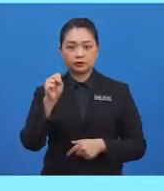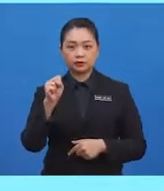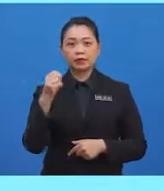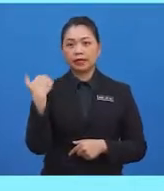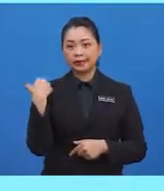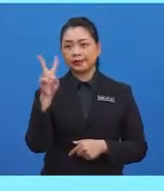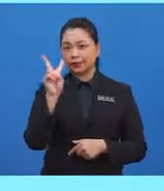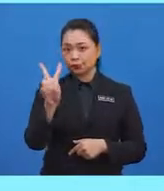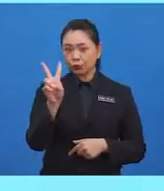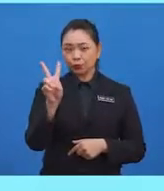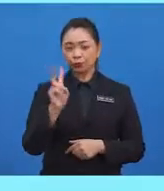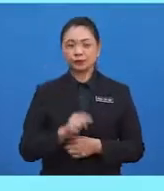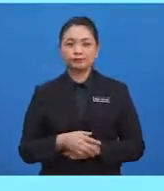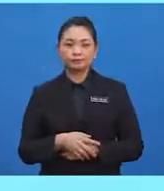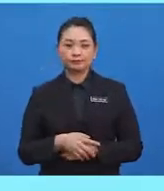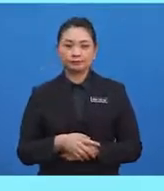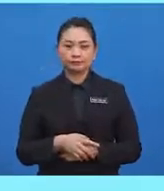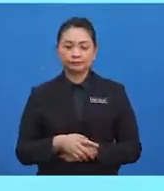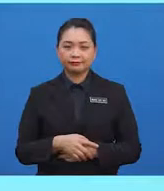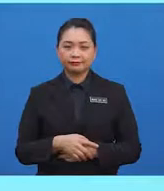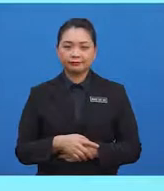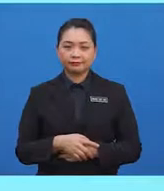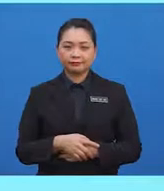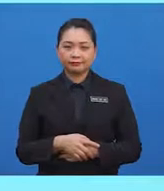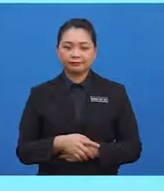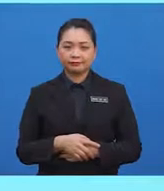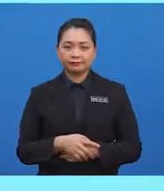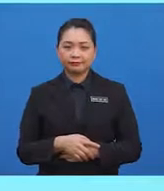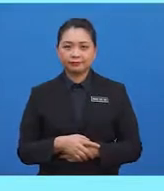Nyatakan jawapan bagi maklumat berikut.